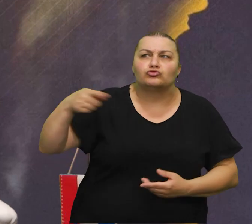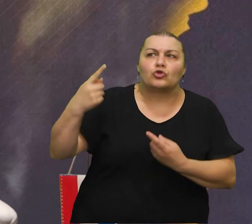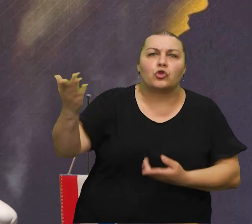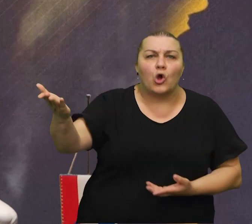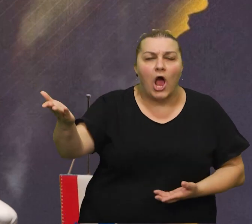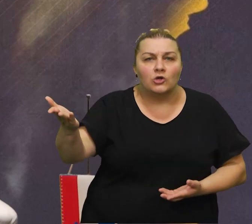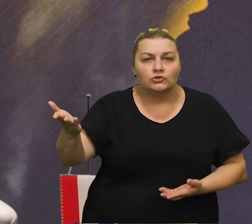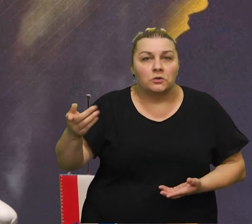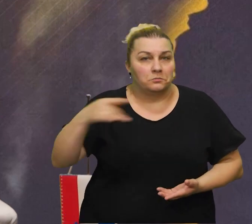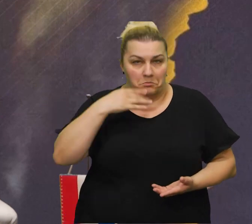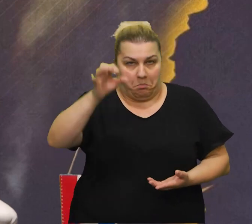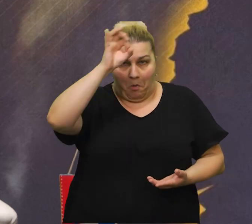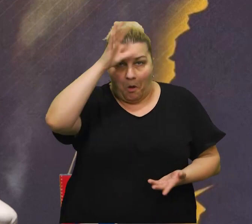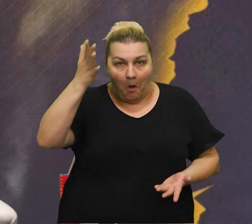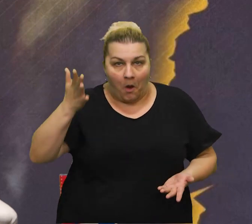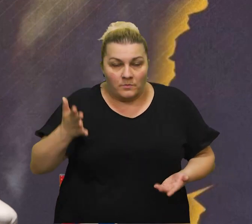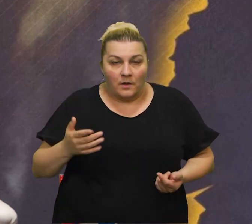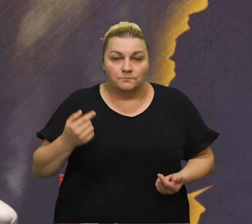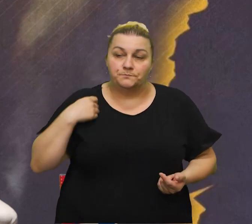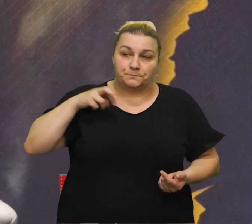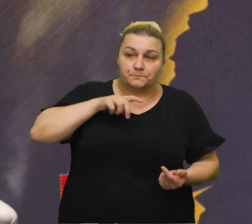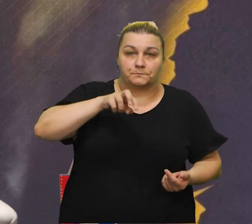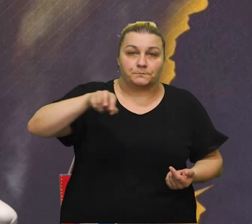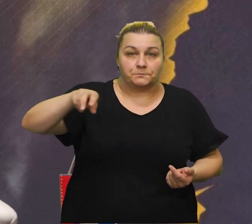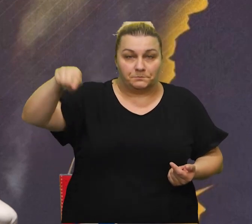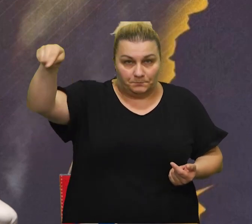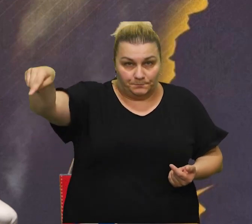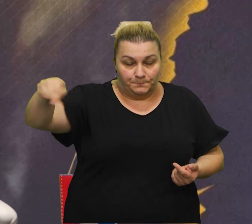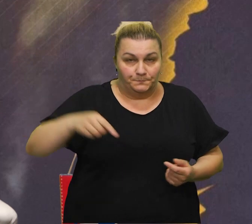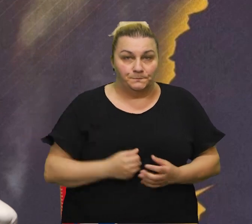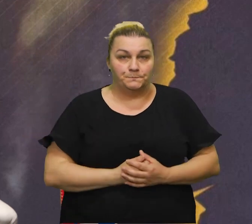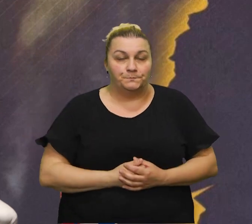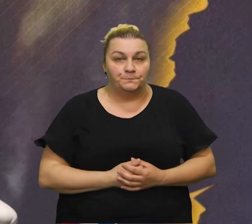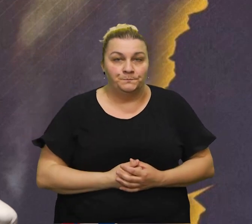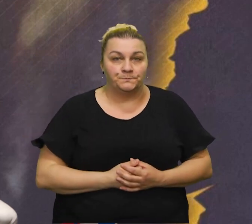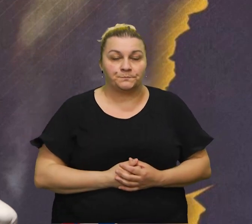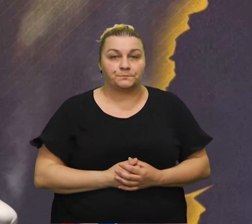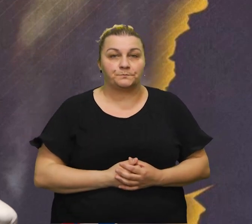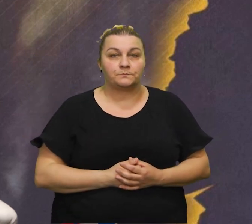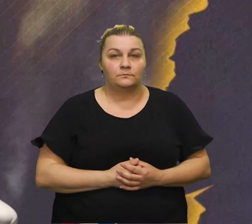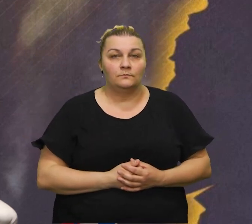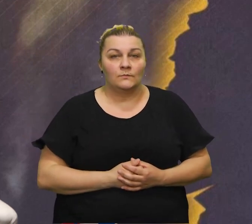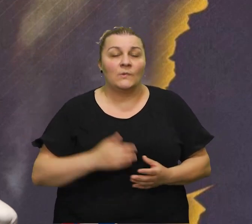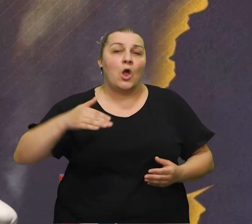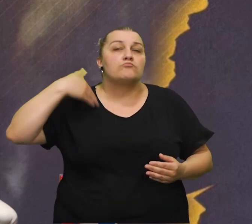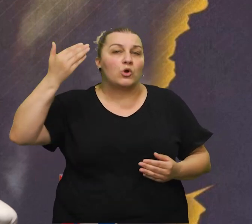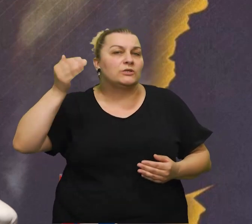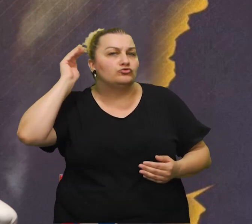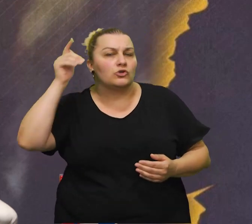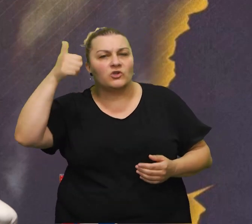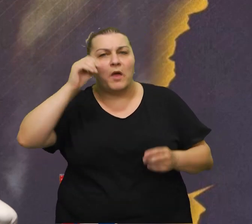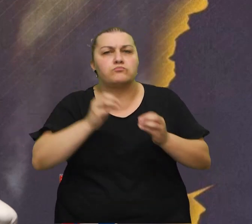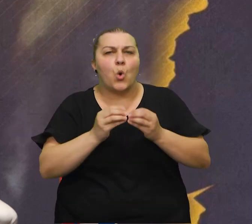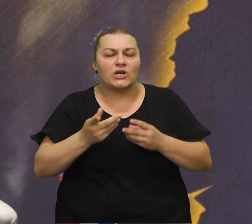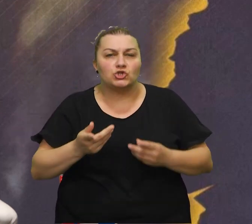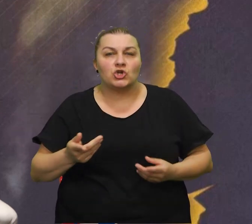se tamo dešava, kažem, nemam pojma i dolazim tamo do toga Burića, šta sam zaposledo da se tako